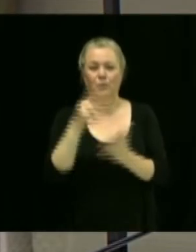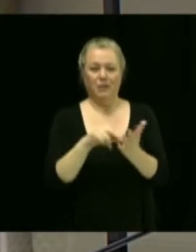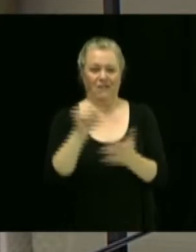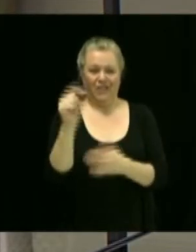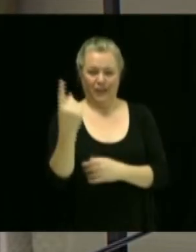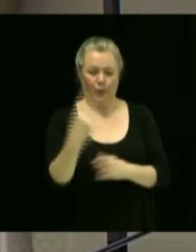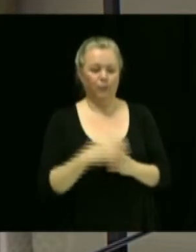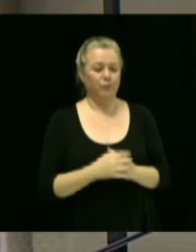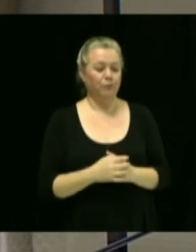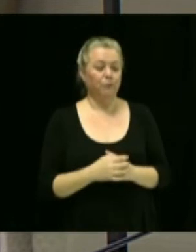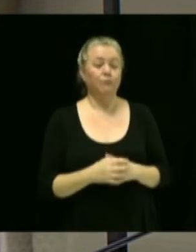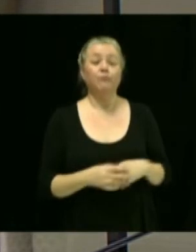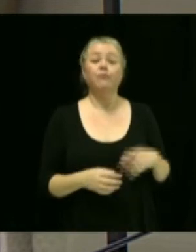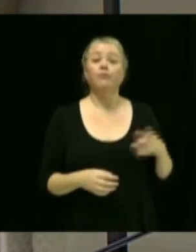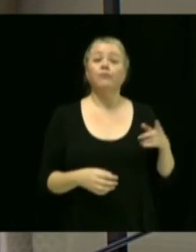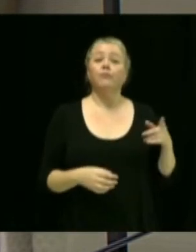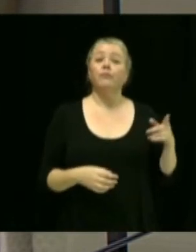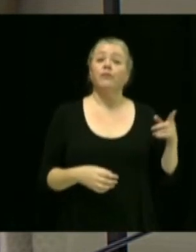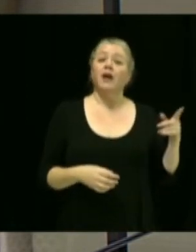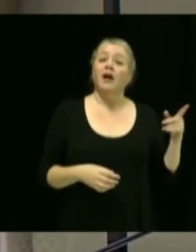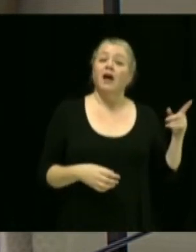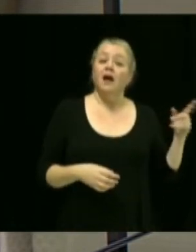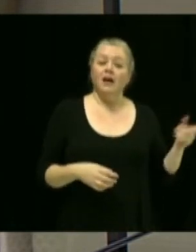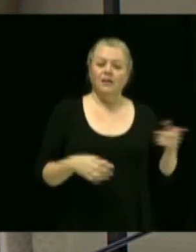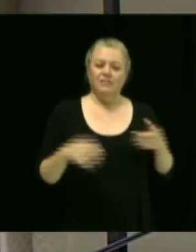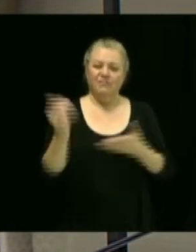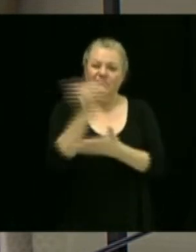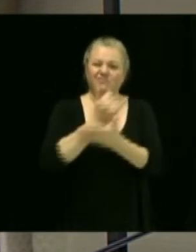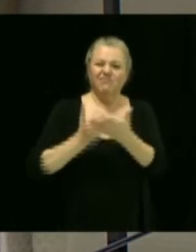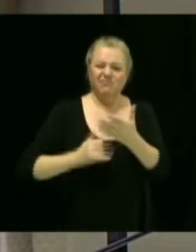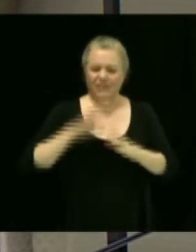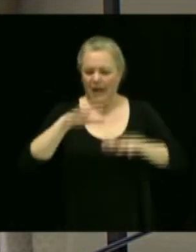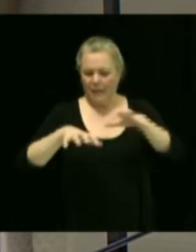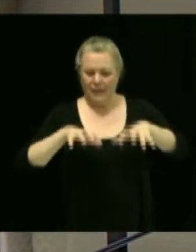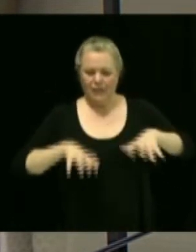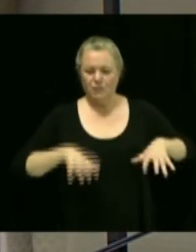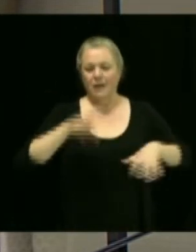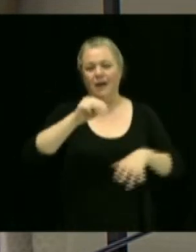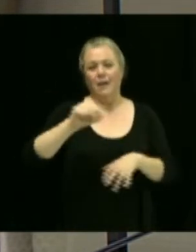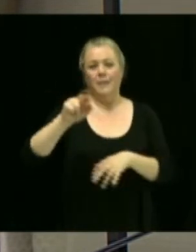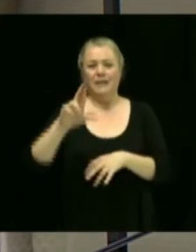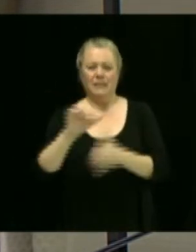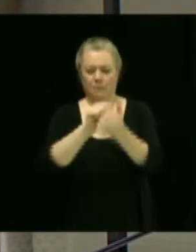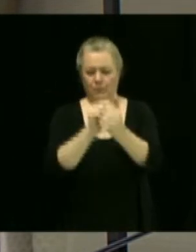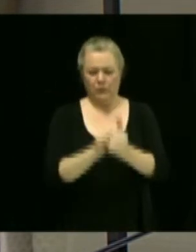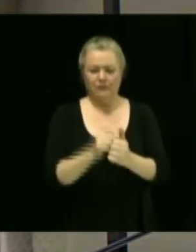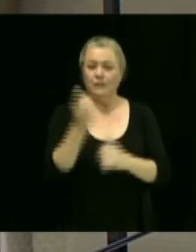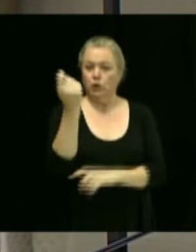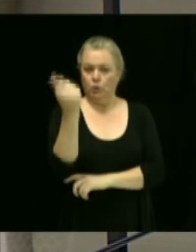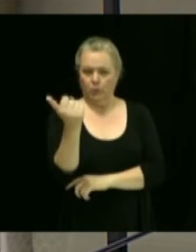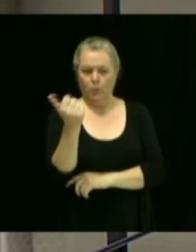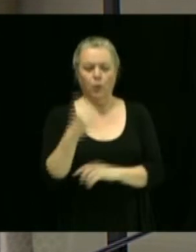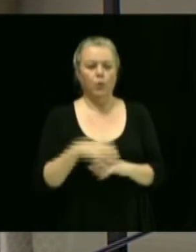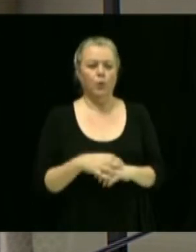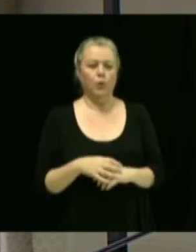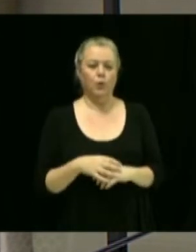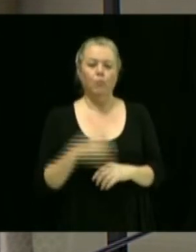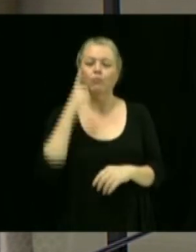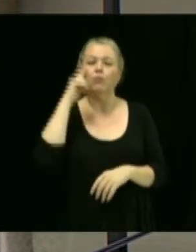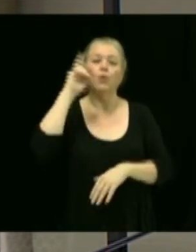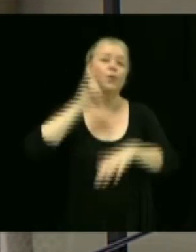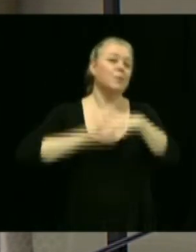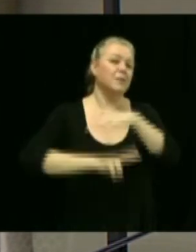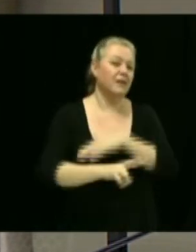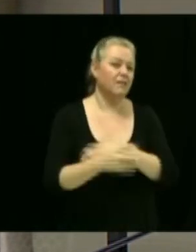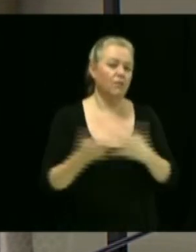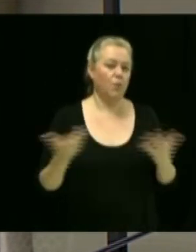suite à une modification au schéma d'aménagement, pardon, de la MRC, afin de venir prévoir à des fins éducatives